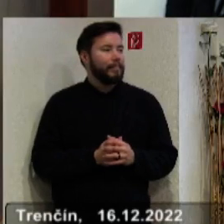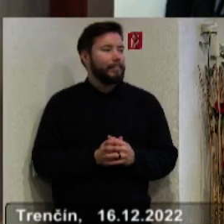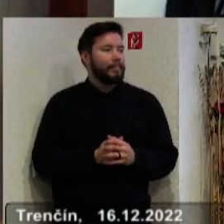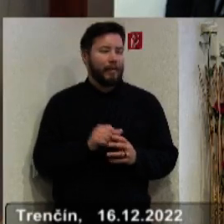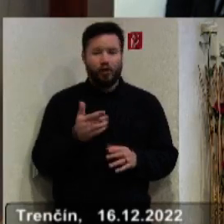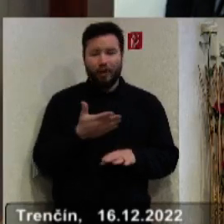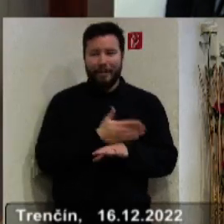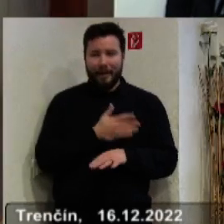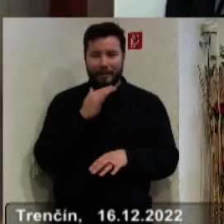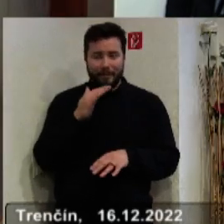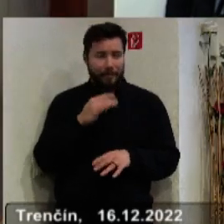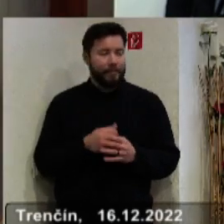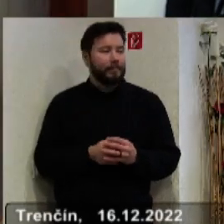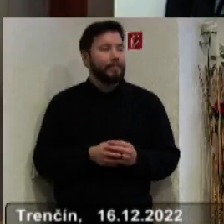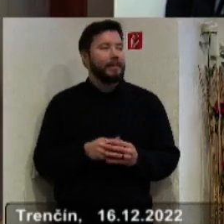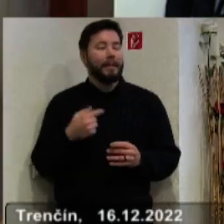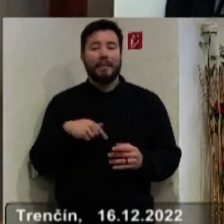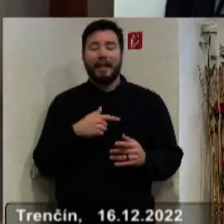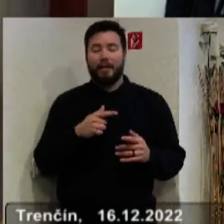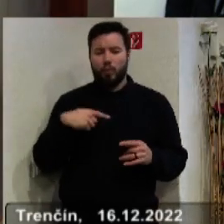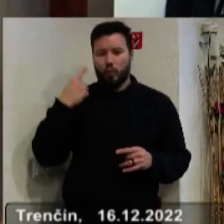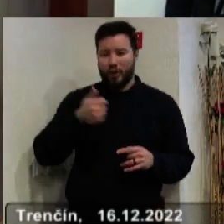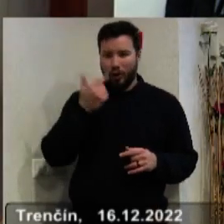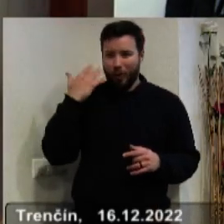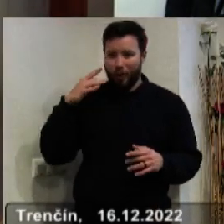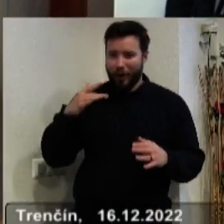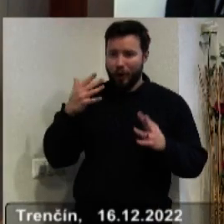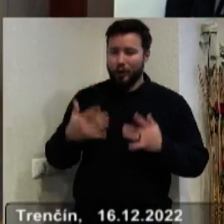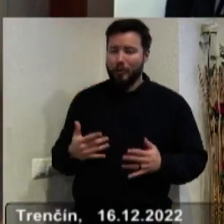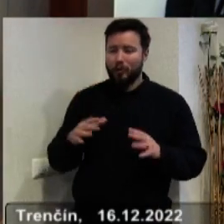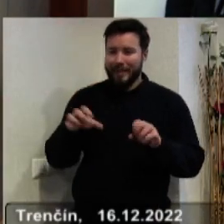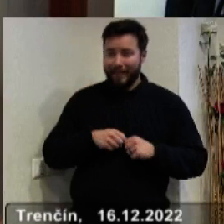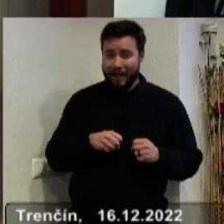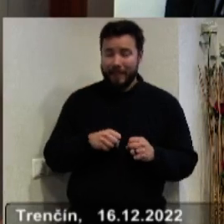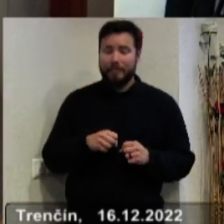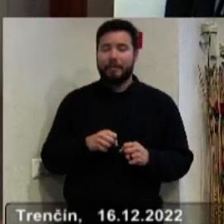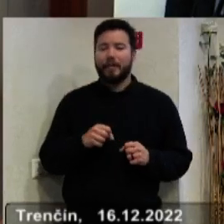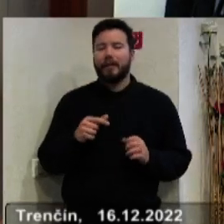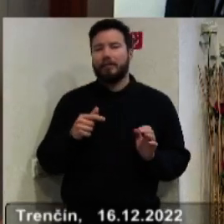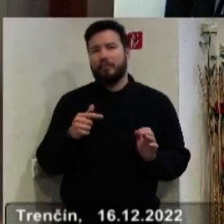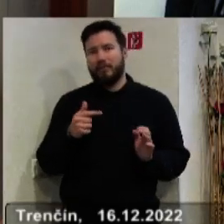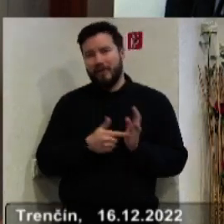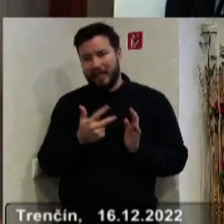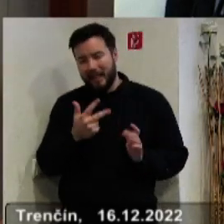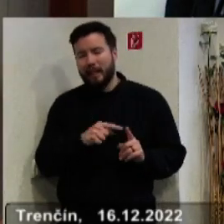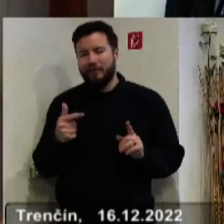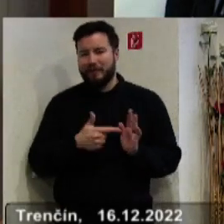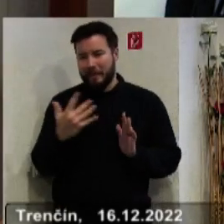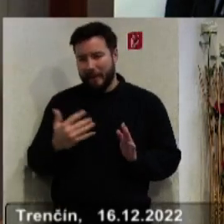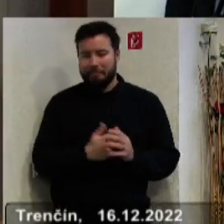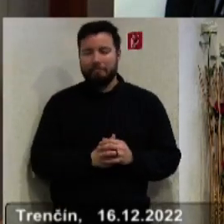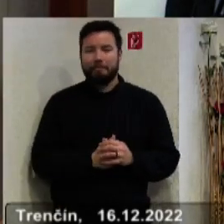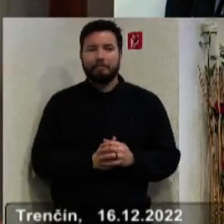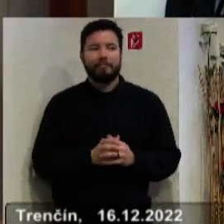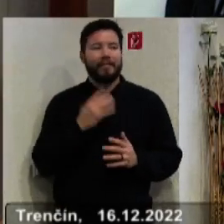uvedie rozpočet, ktorý sme schváľovali na budúci rok a tie ďalšie dva roky. Tak keď sme ho pripravovali,